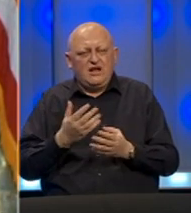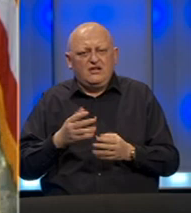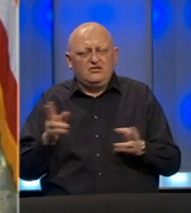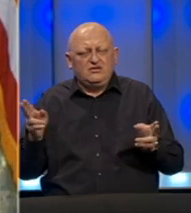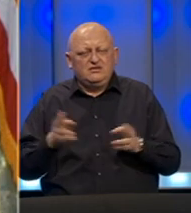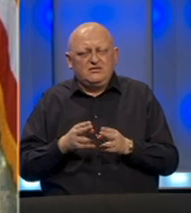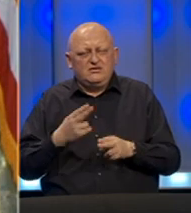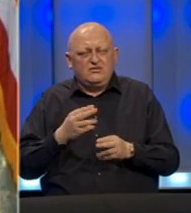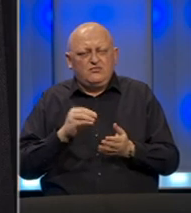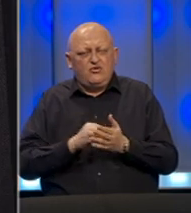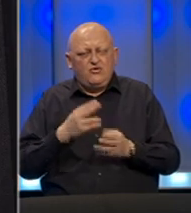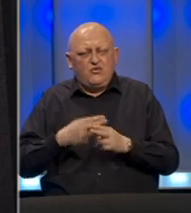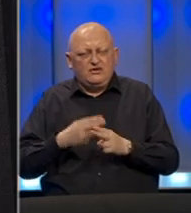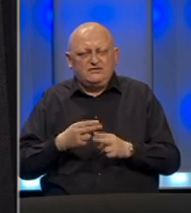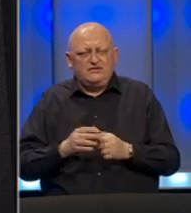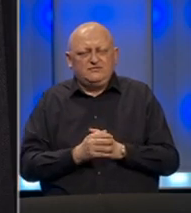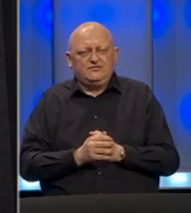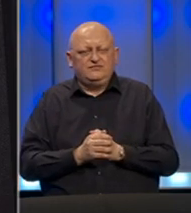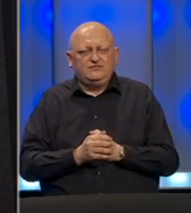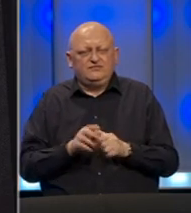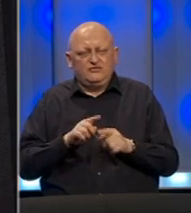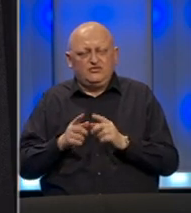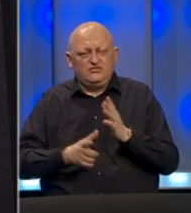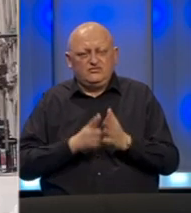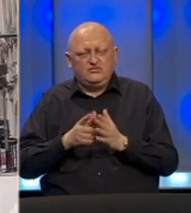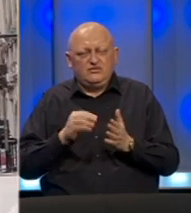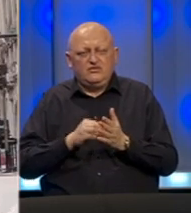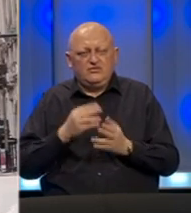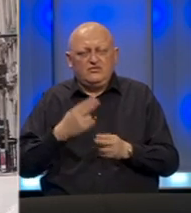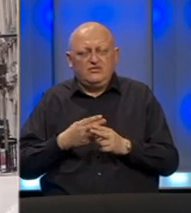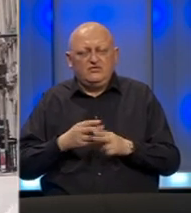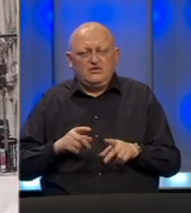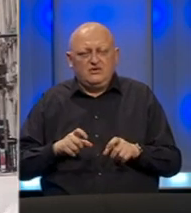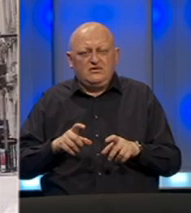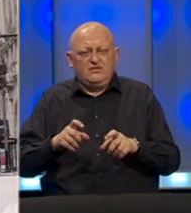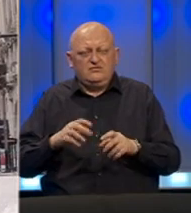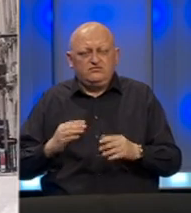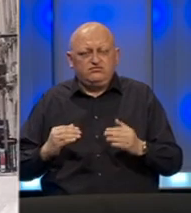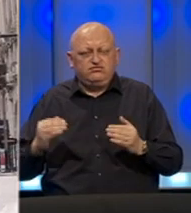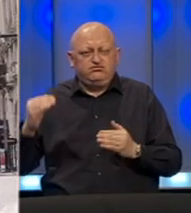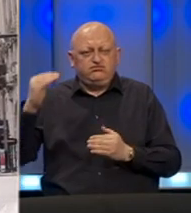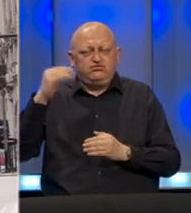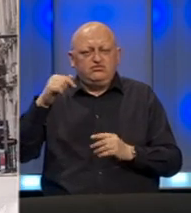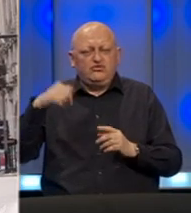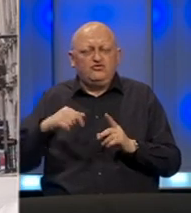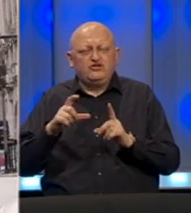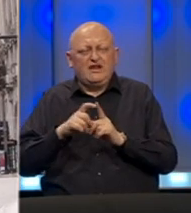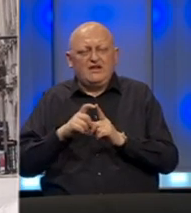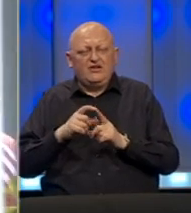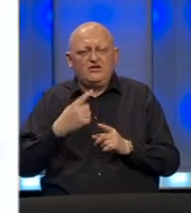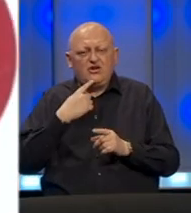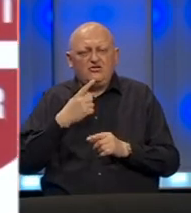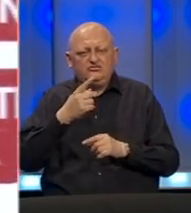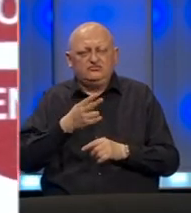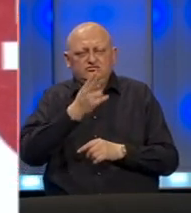smanjio broj zaraženih. U isto vrijeme, broj oboljelih od koronavirusa vrtoglavu je povećan u Južnoj Dakoti nakon što je